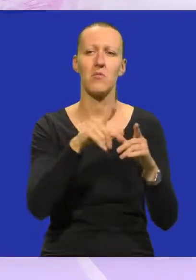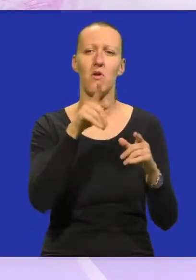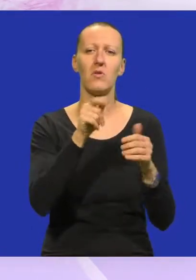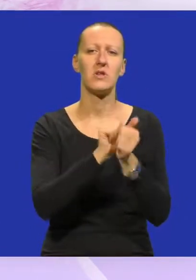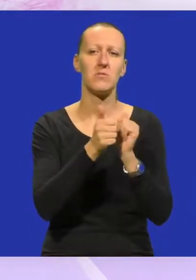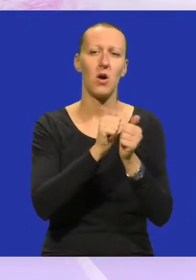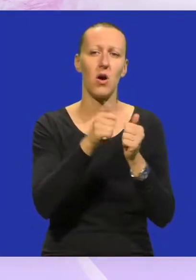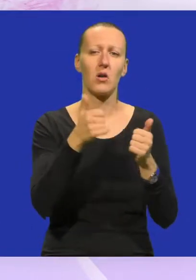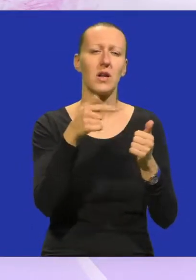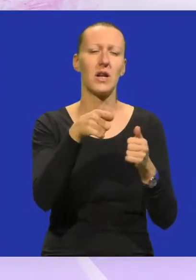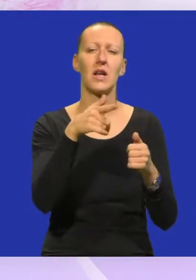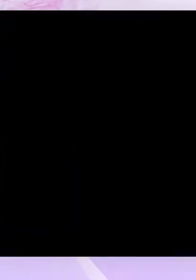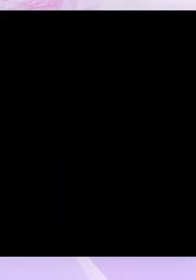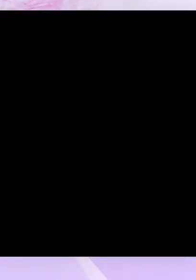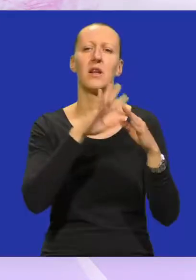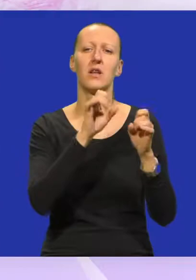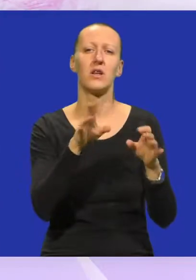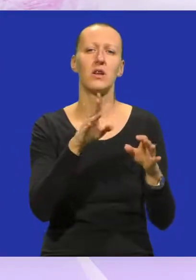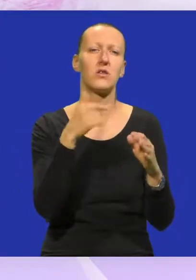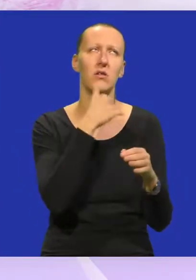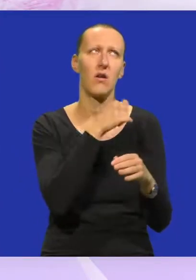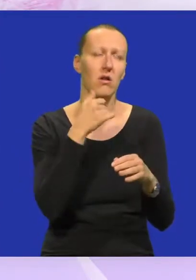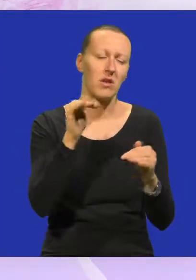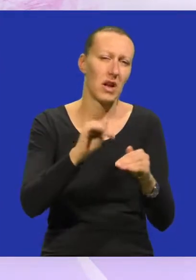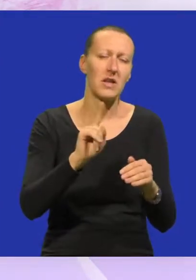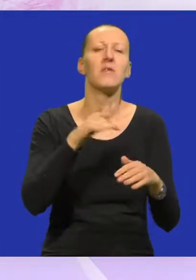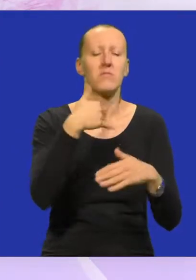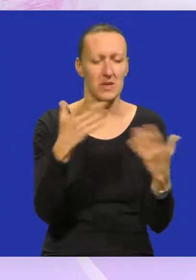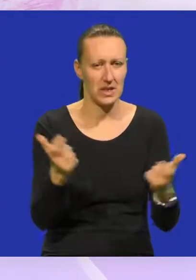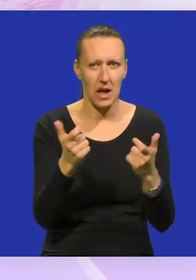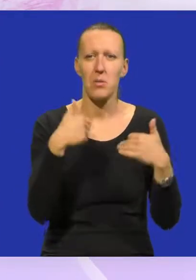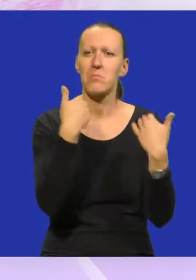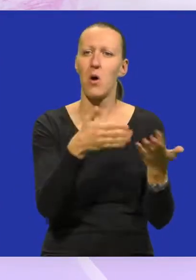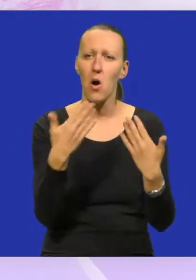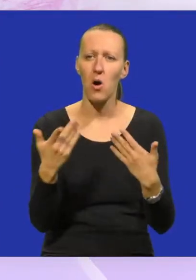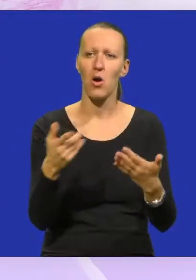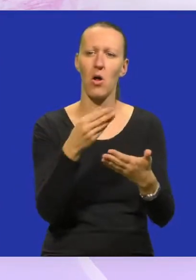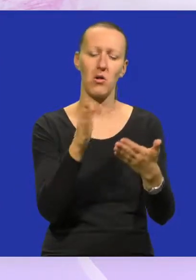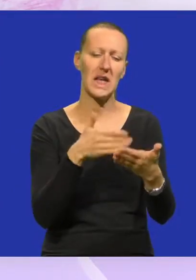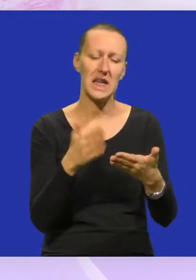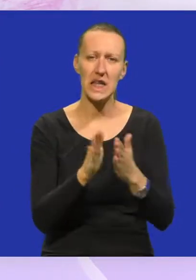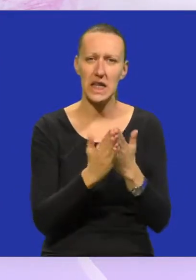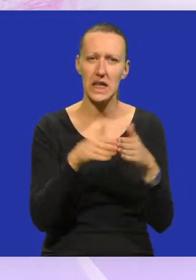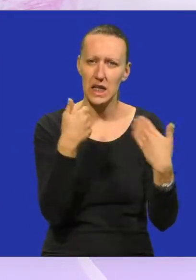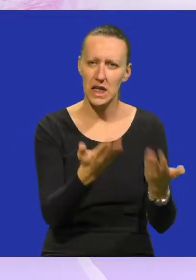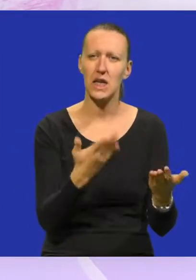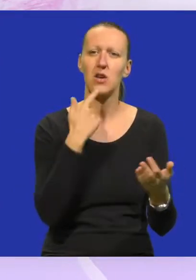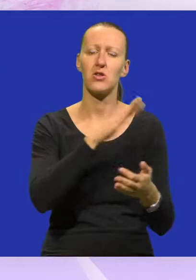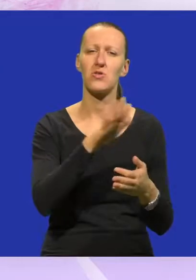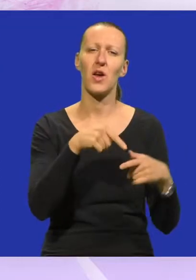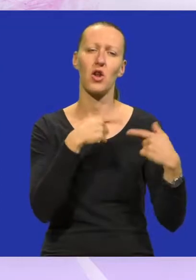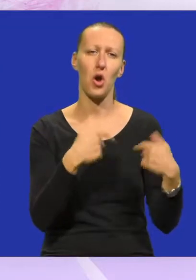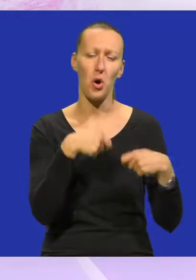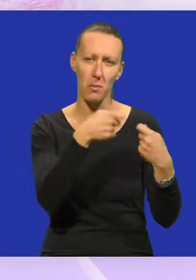ovakvim sportskim dvoranama ili tvorničkim halama i ne rade de facto ništa. Donjeli smo im i darove, slikovnice, knjige, što su sve